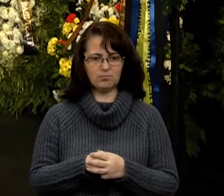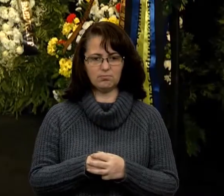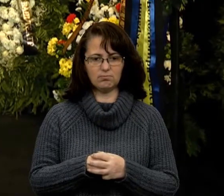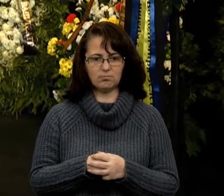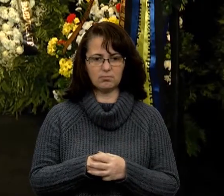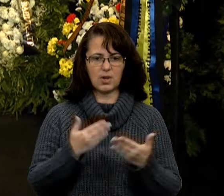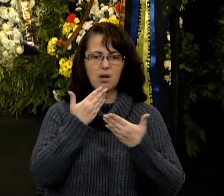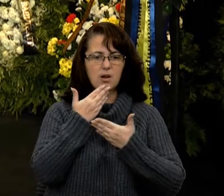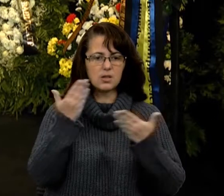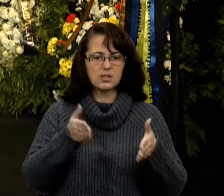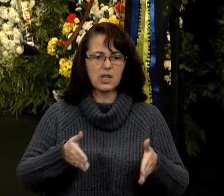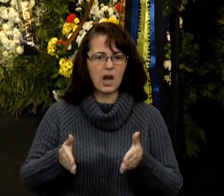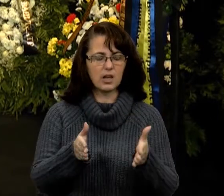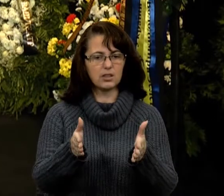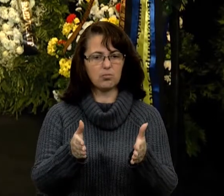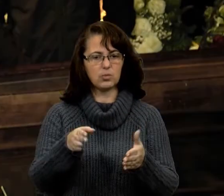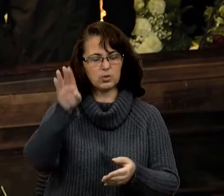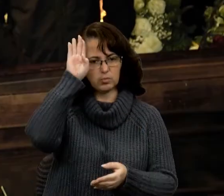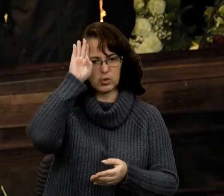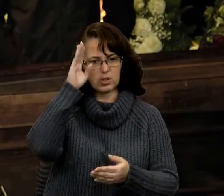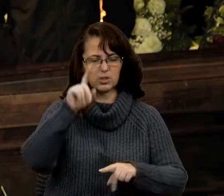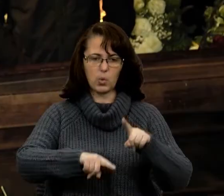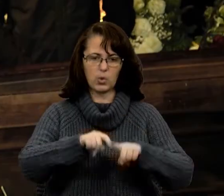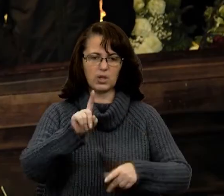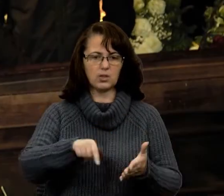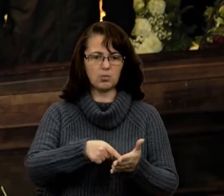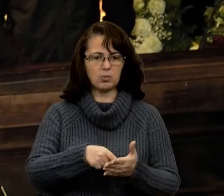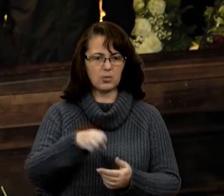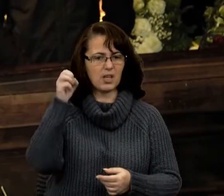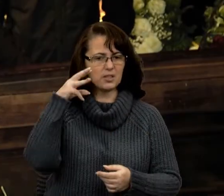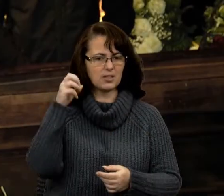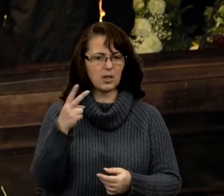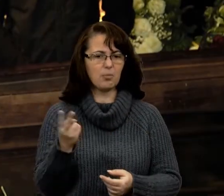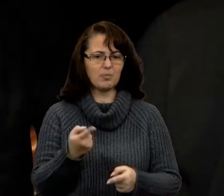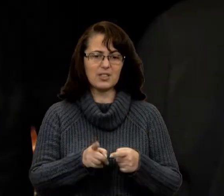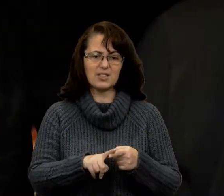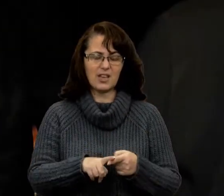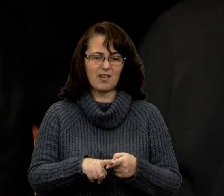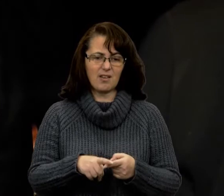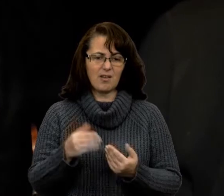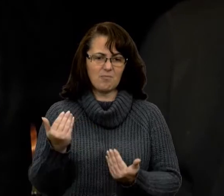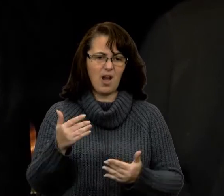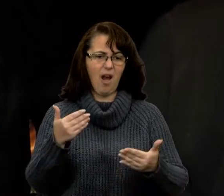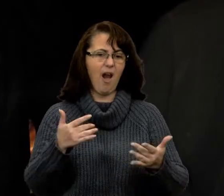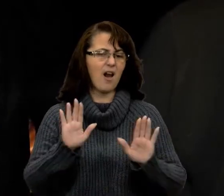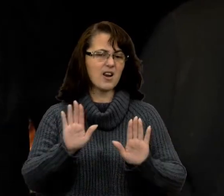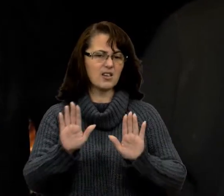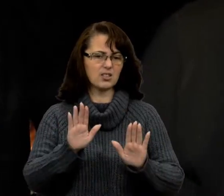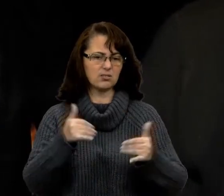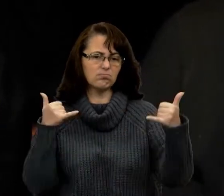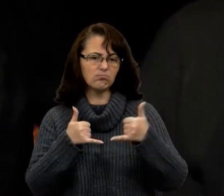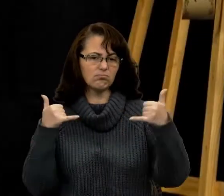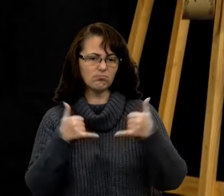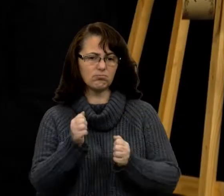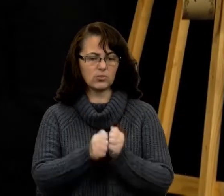Остання путь Романа Віктюка у рідному місті Львові. Племінники, з якими Роман Віктюк спілкувався чи не щодня телефоном, біль